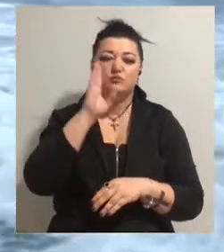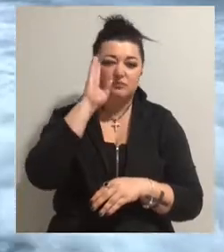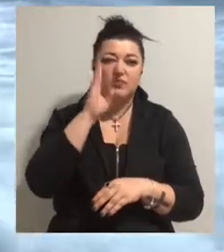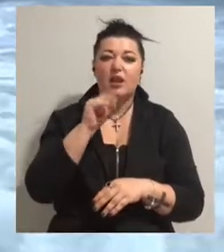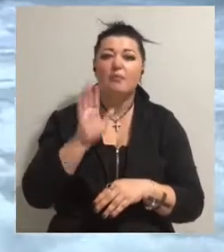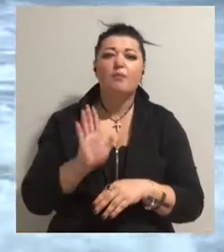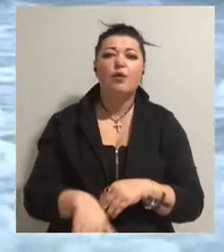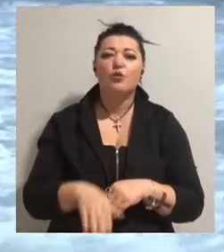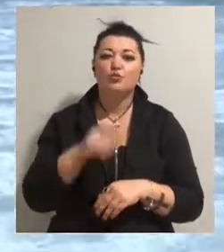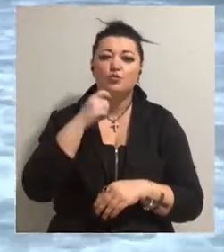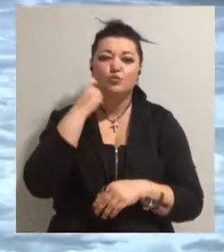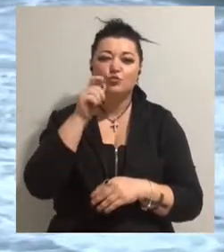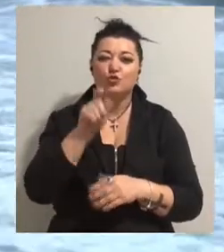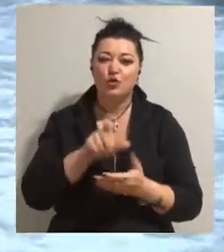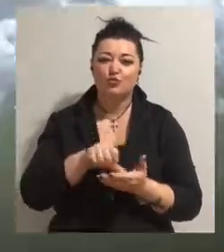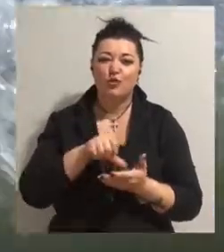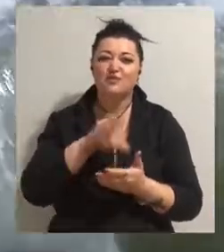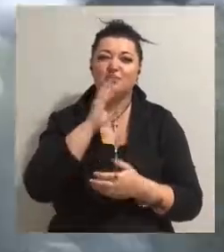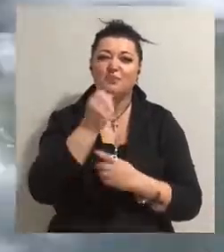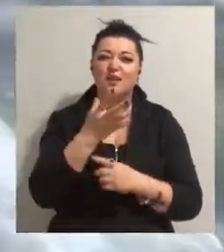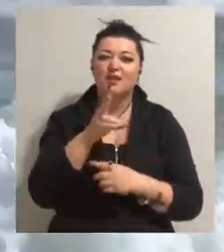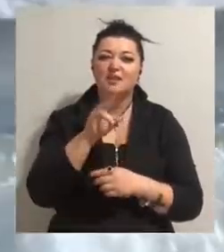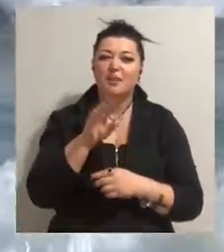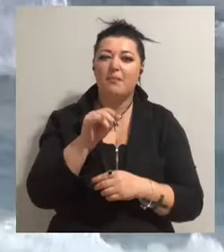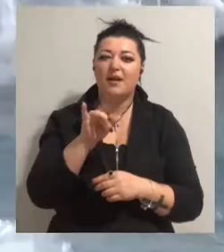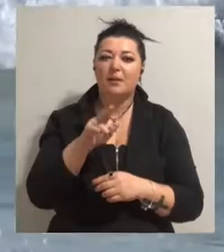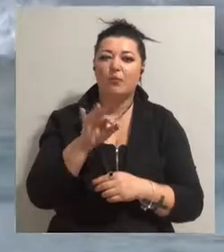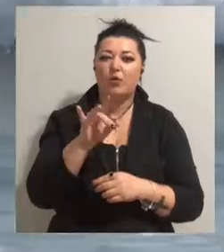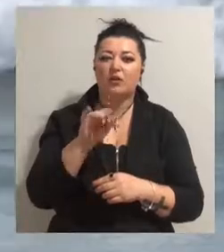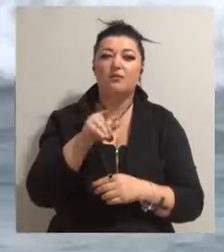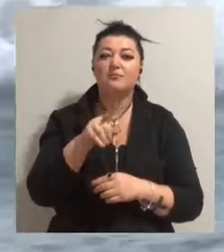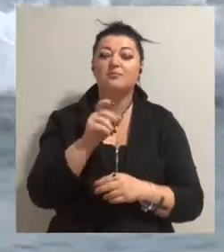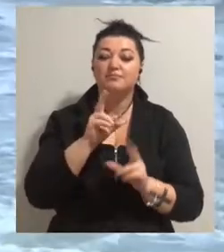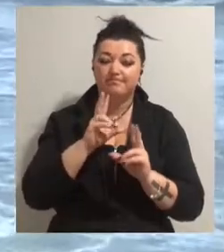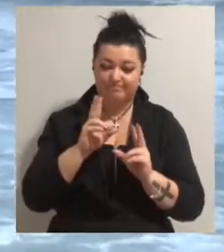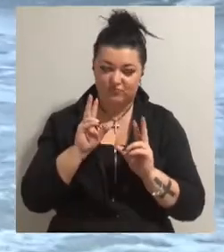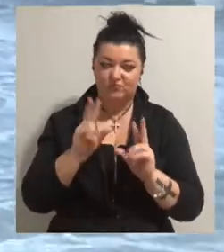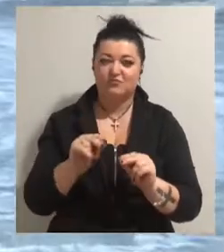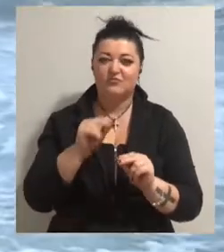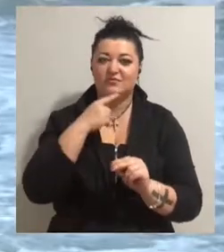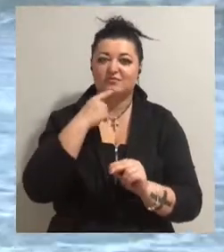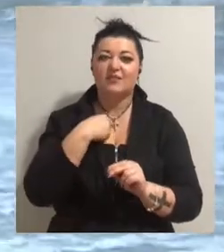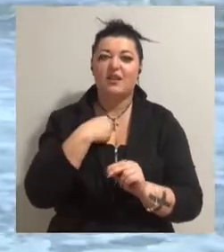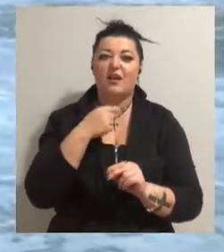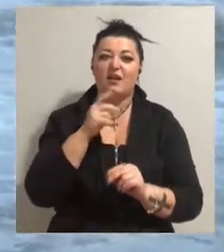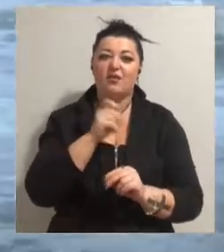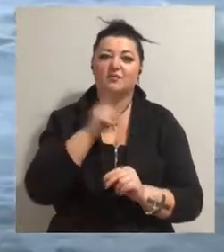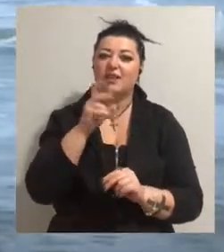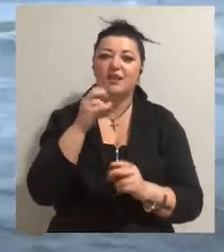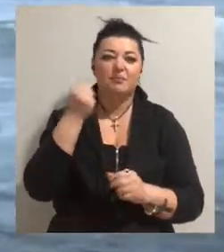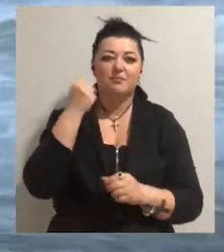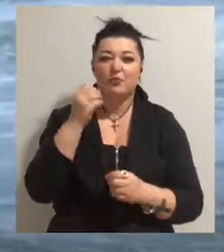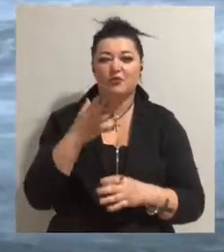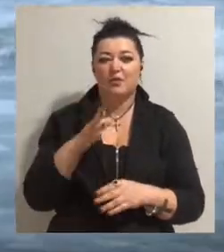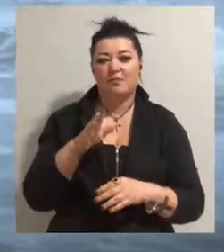учасниця – 15-річна Марія Бондар. Дівчина зізнається, до Одеси приїхала не за перемогою, а просто покататись. Мене сюди